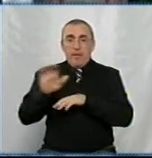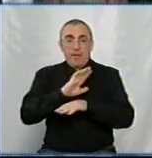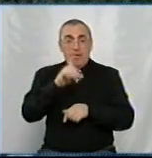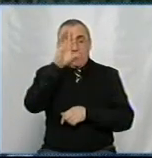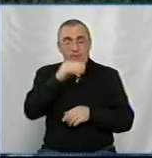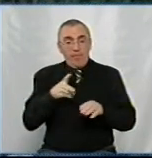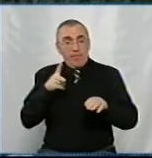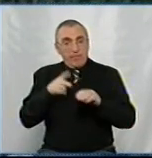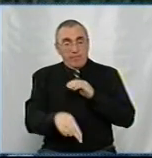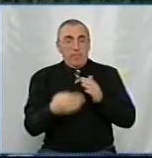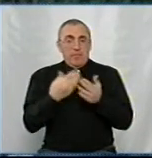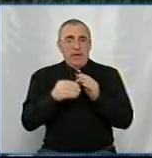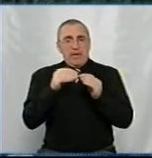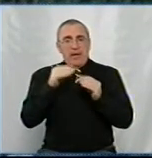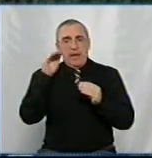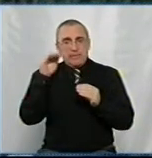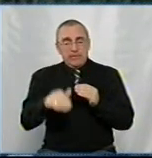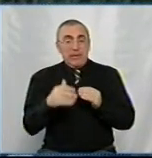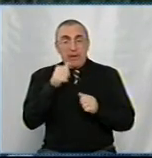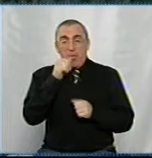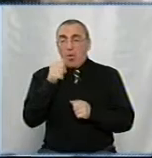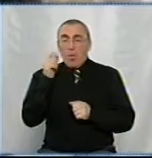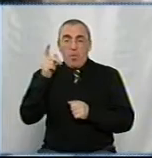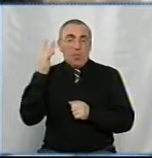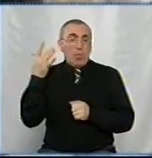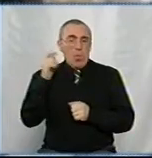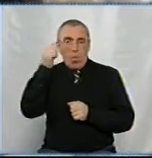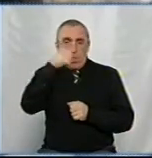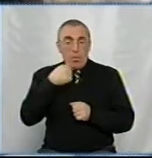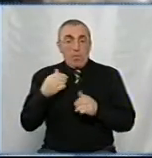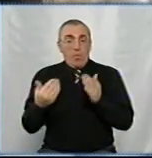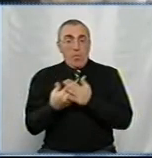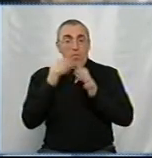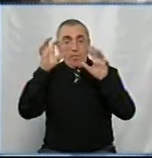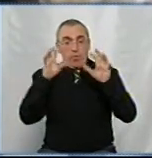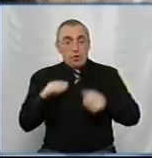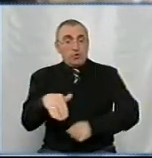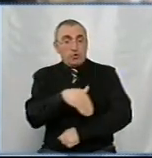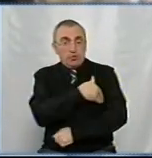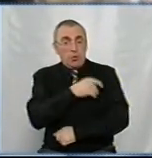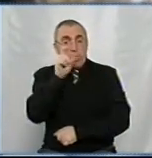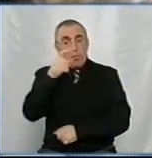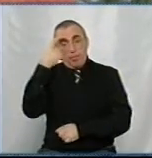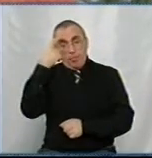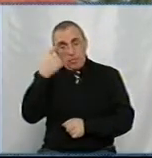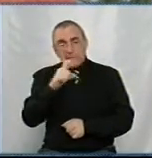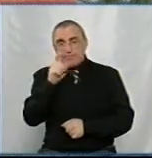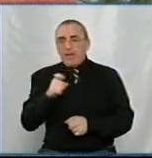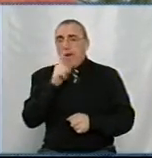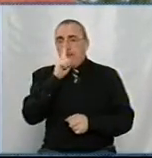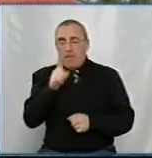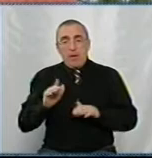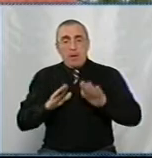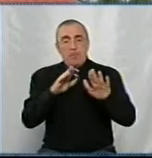від'єднують через борг у майже 10 тисяч, які декілька років не гасили. Відповідно до нового закону про послуги ЖКГ, людей попереджали про це за місяць, каже